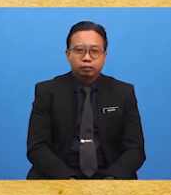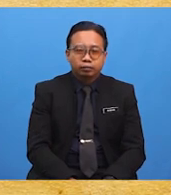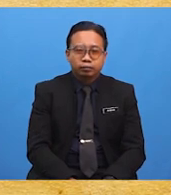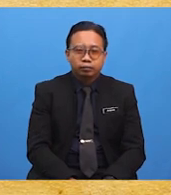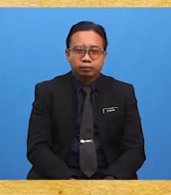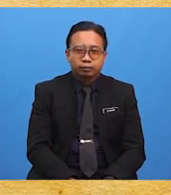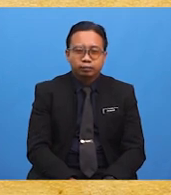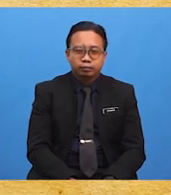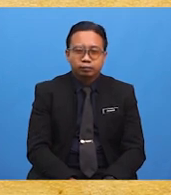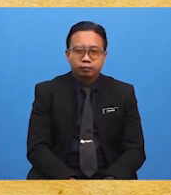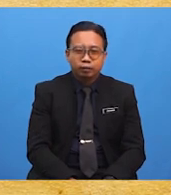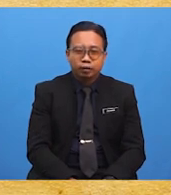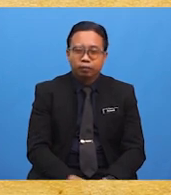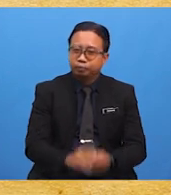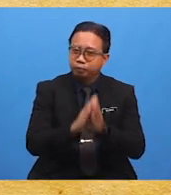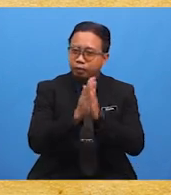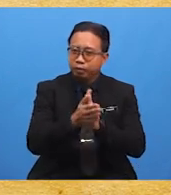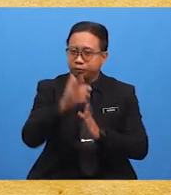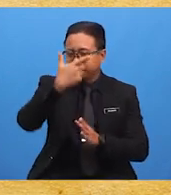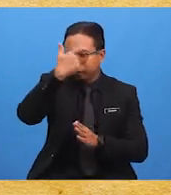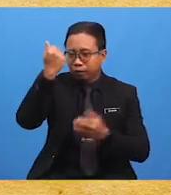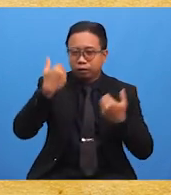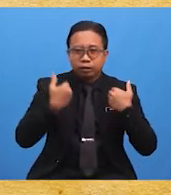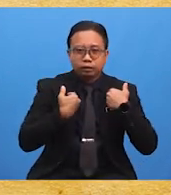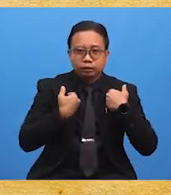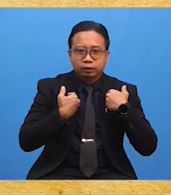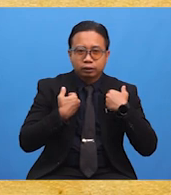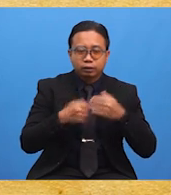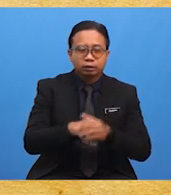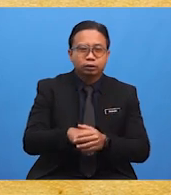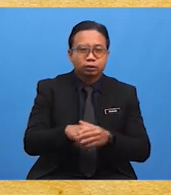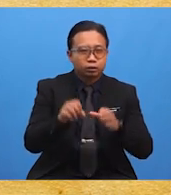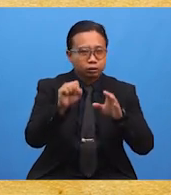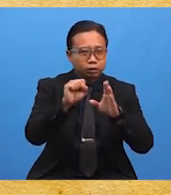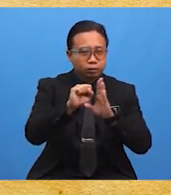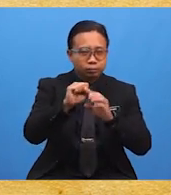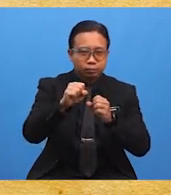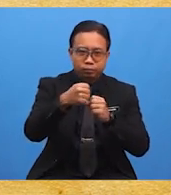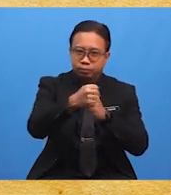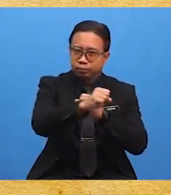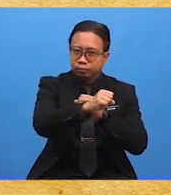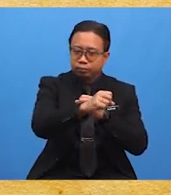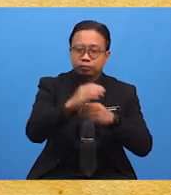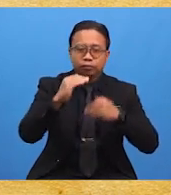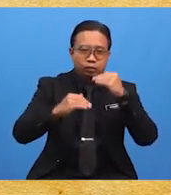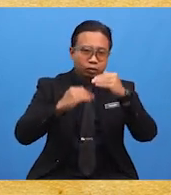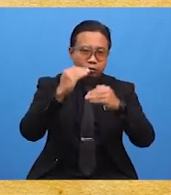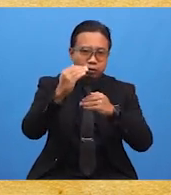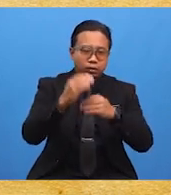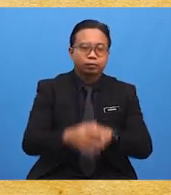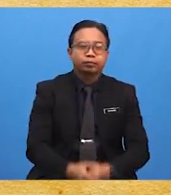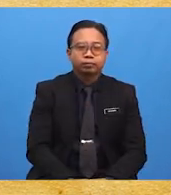Perkembangan Bandar berlaku kerana adanya sistem pengangkutan. Perkembangan sistem